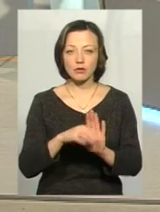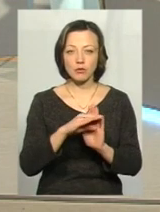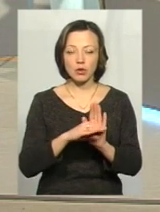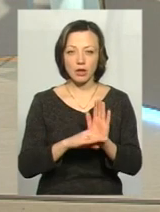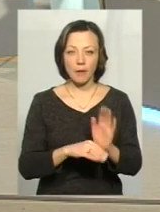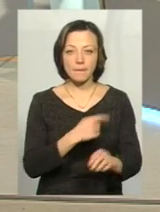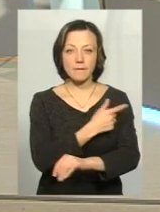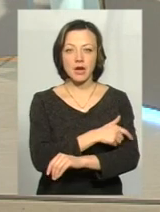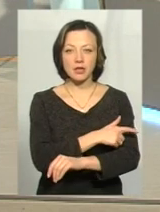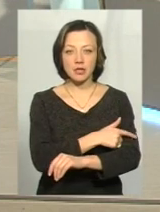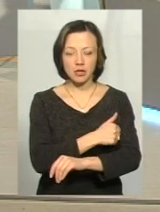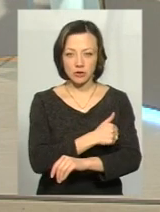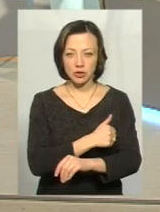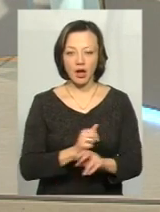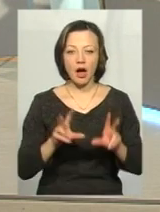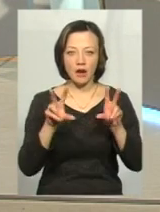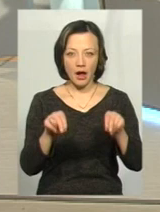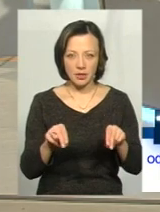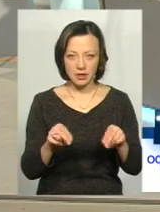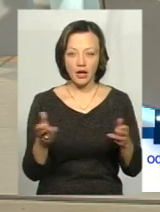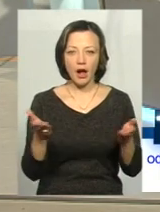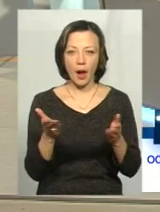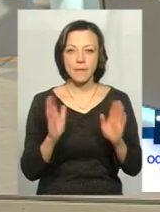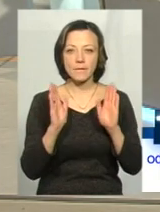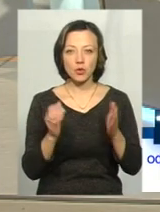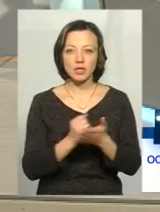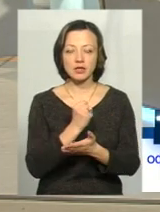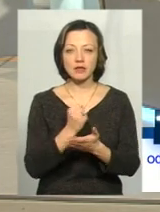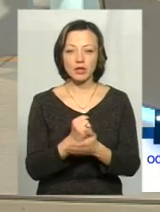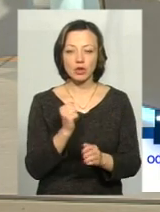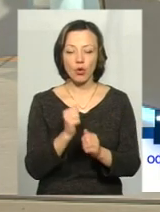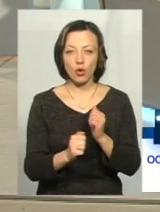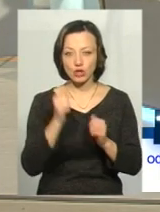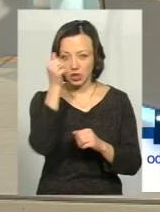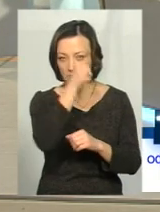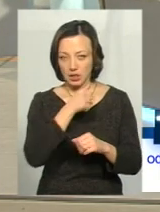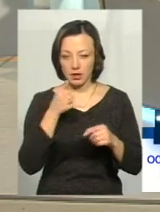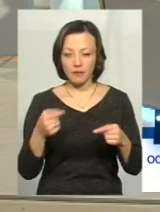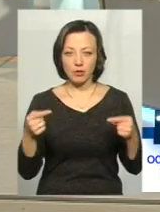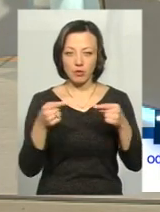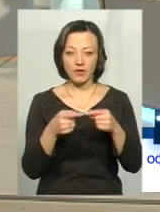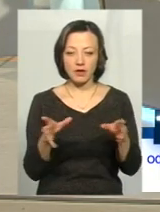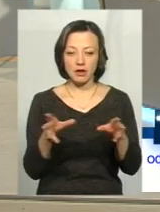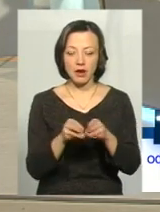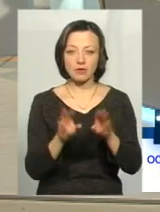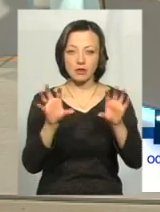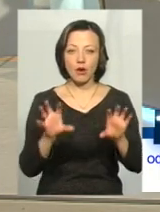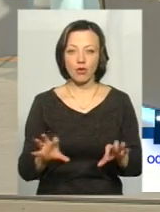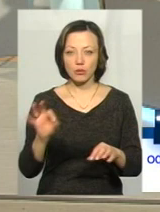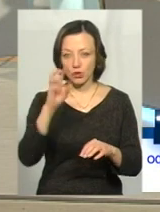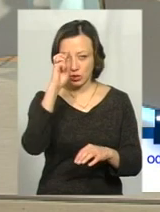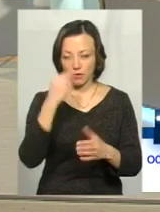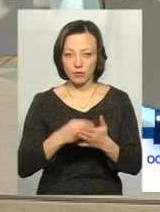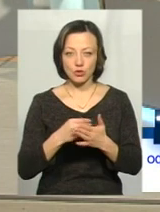медичних гарантій, яка буде затверджуватись кожен рік, відповідно разом з законом про державний